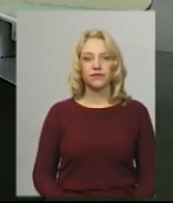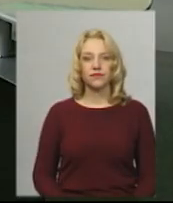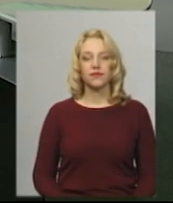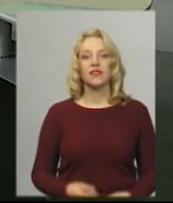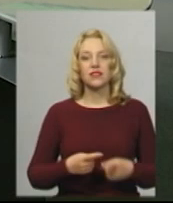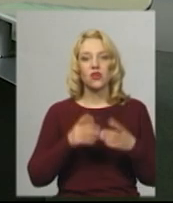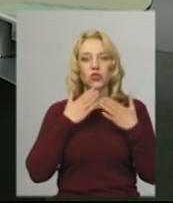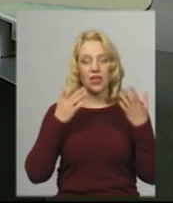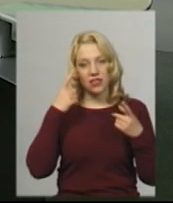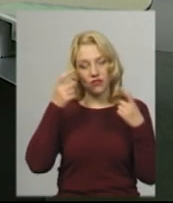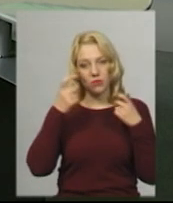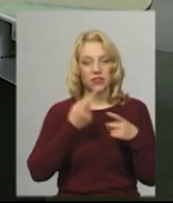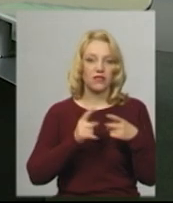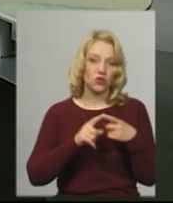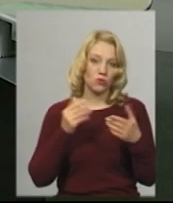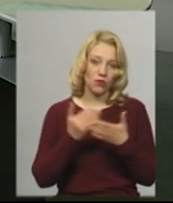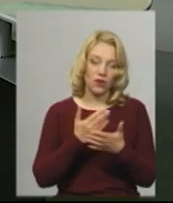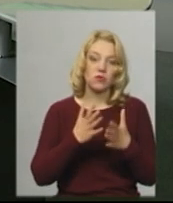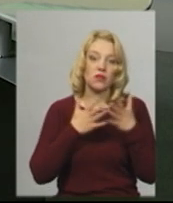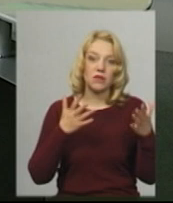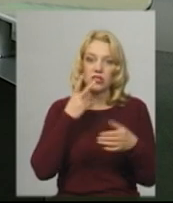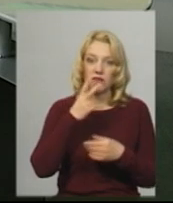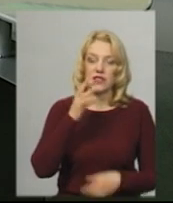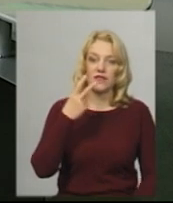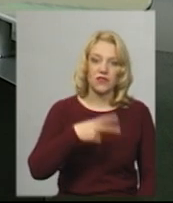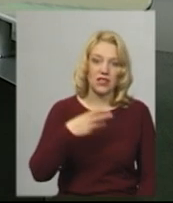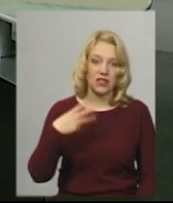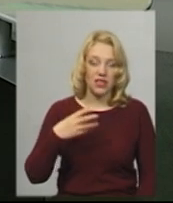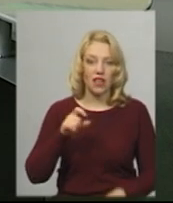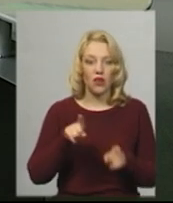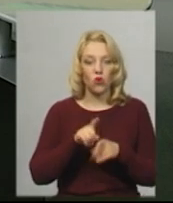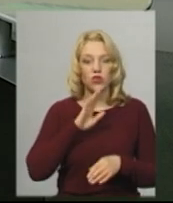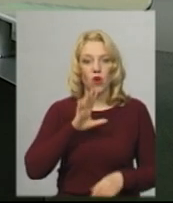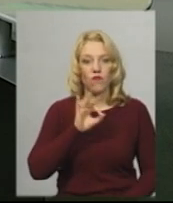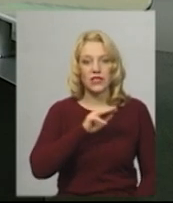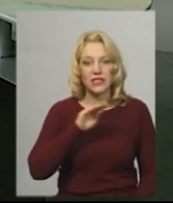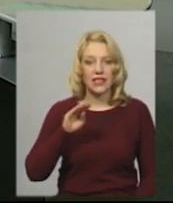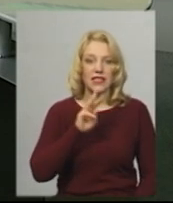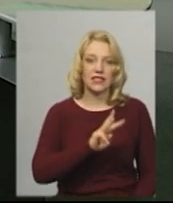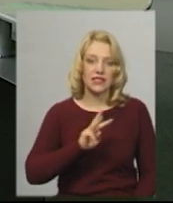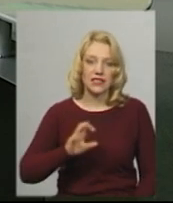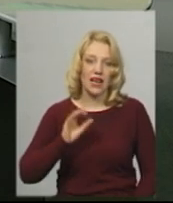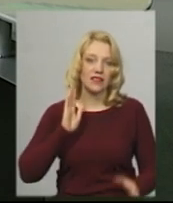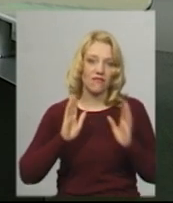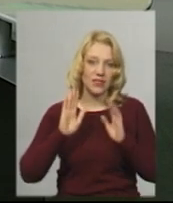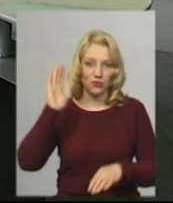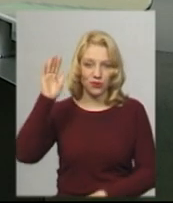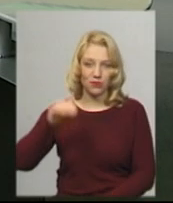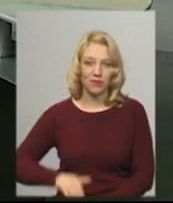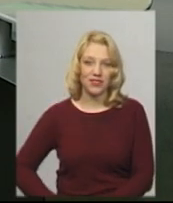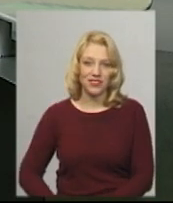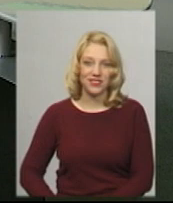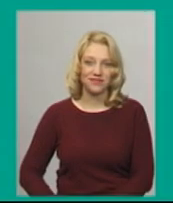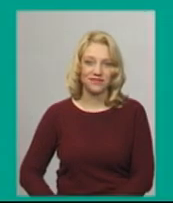Це остання інформація цього випуску. Більше дивіться о 20.30, а також на нашому офіційному сайті та на сторінці у Фейсбук. Побачимось.